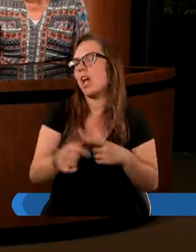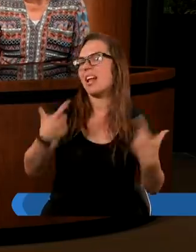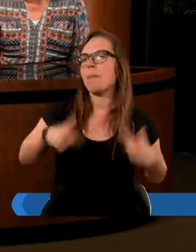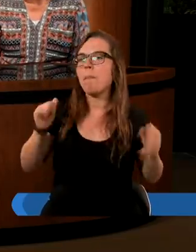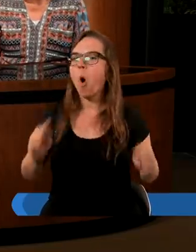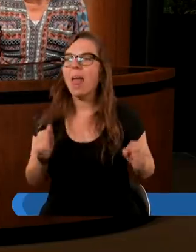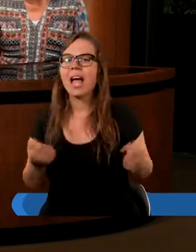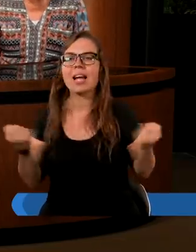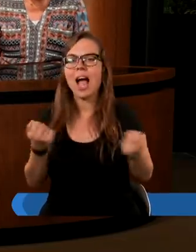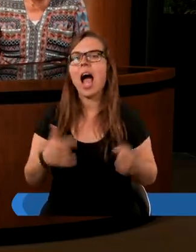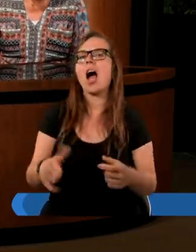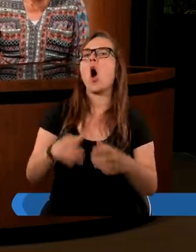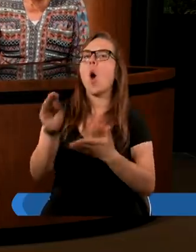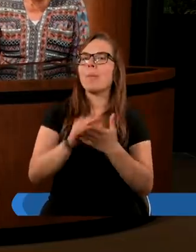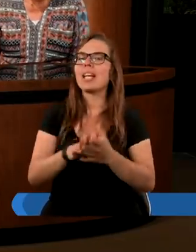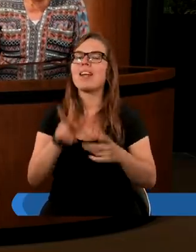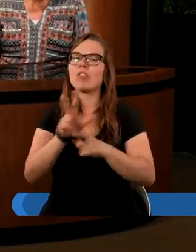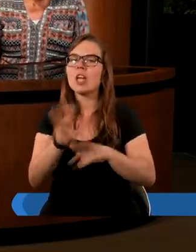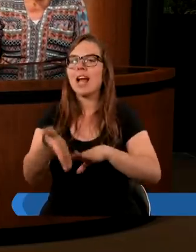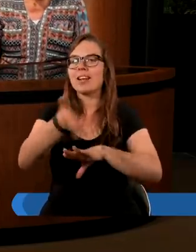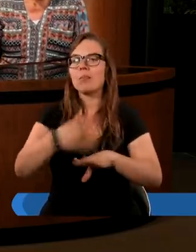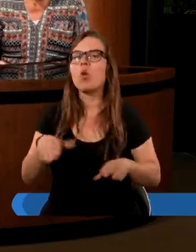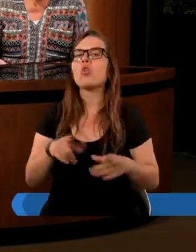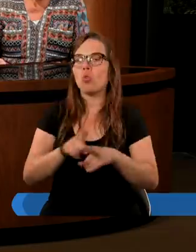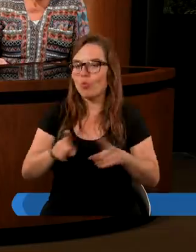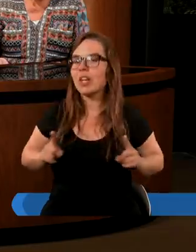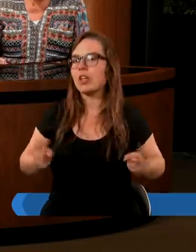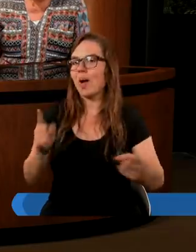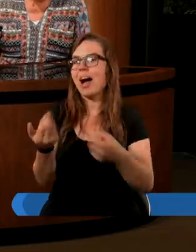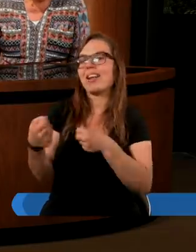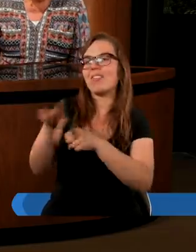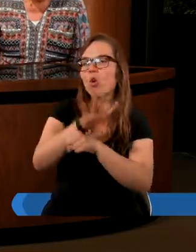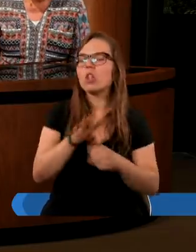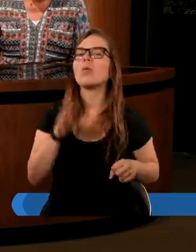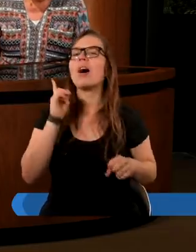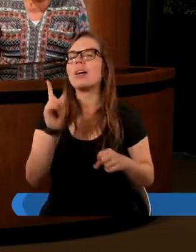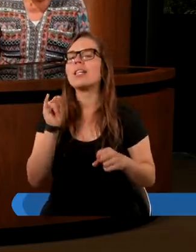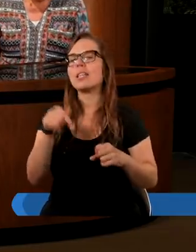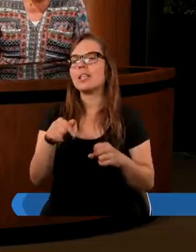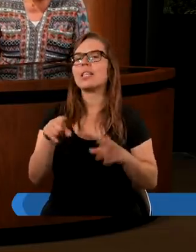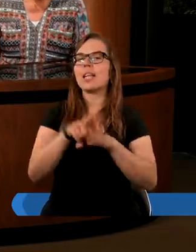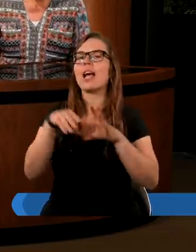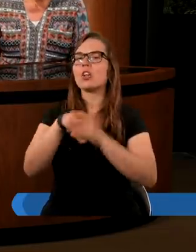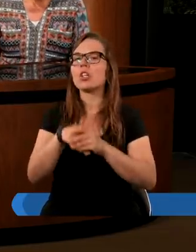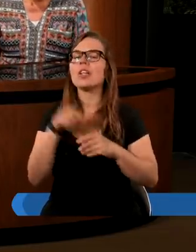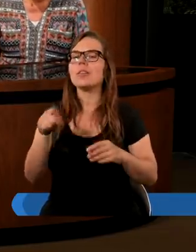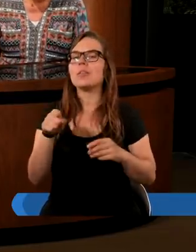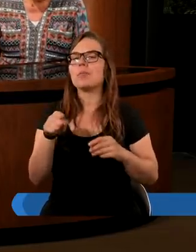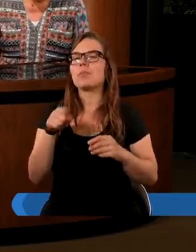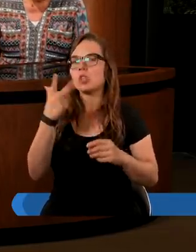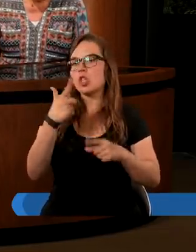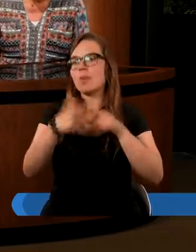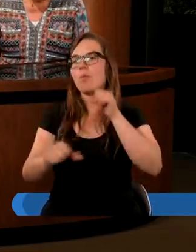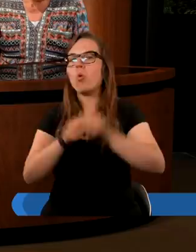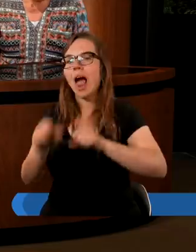opisana w 13. rozdziale, która również działała, zwodziła, no i przez trzy i